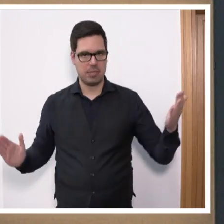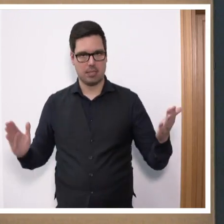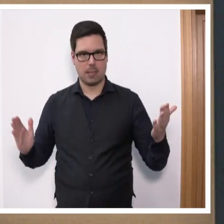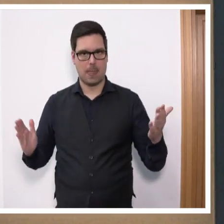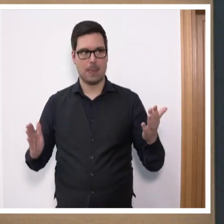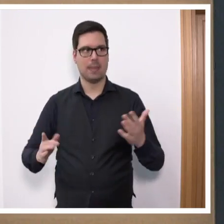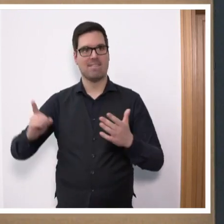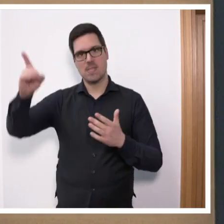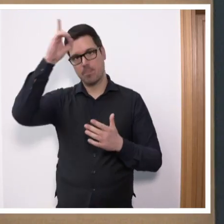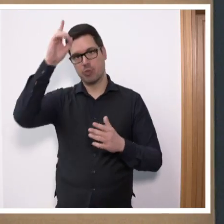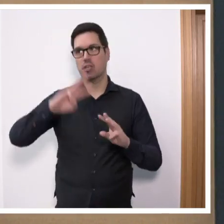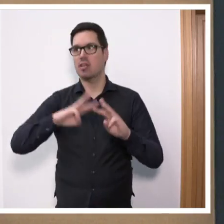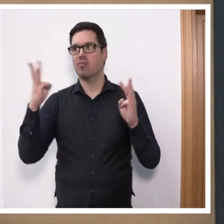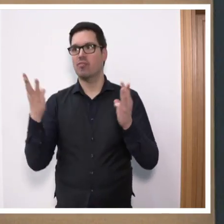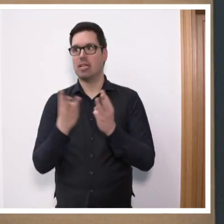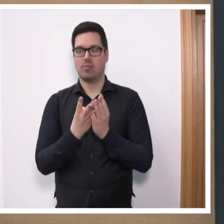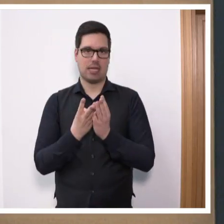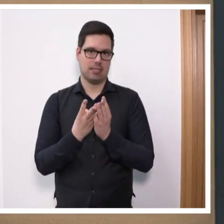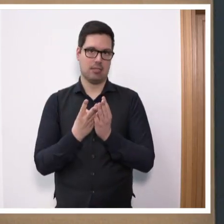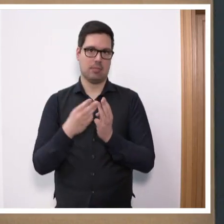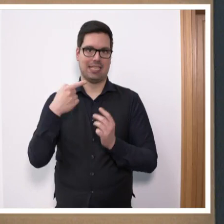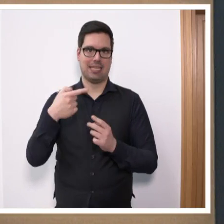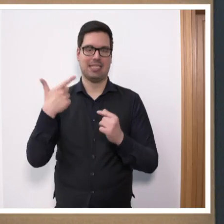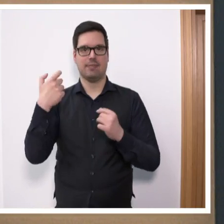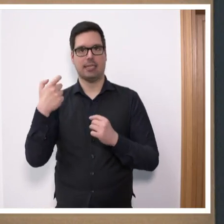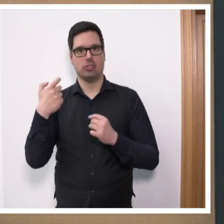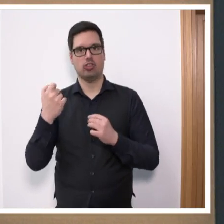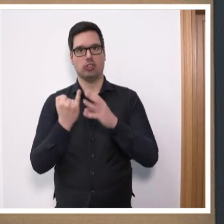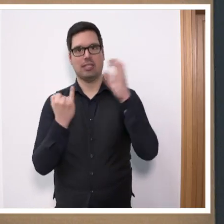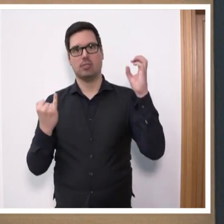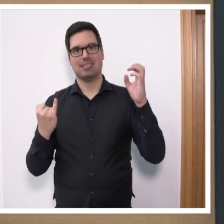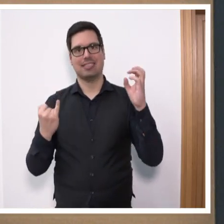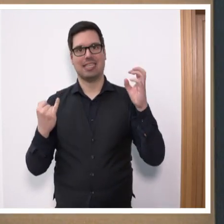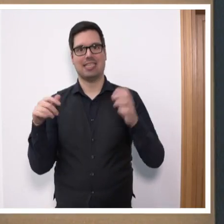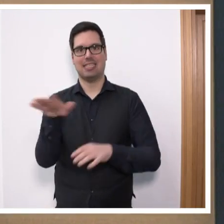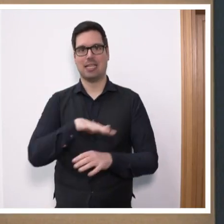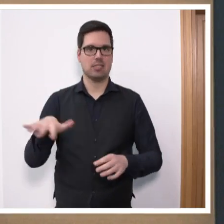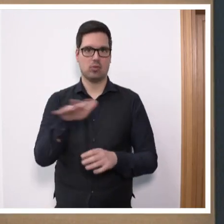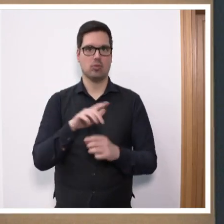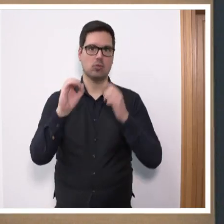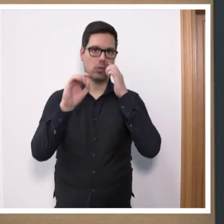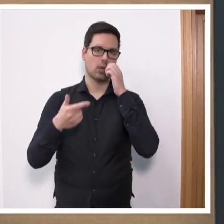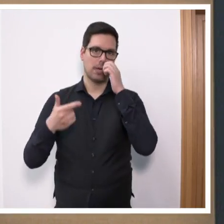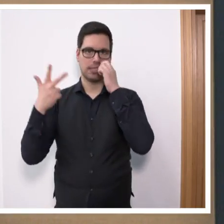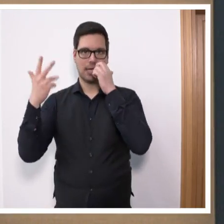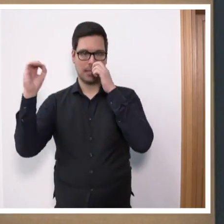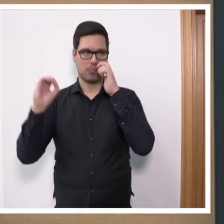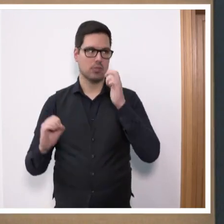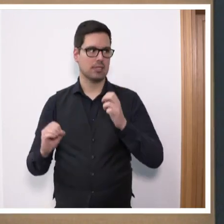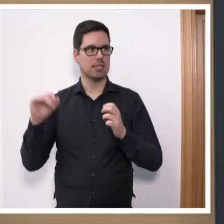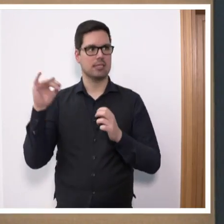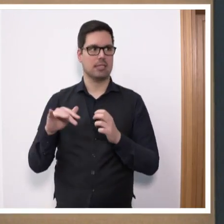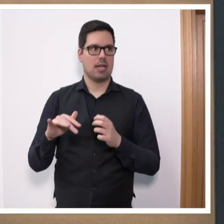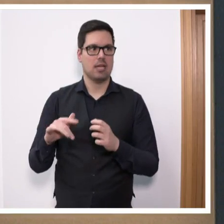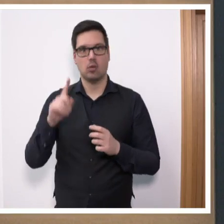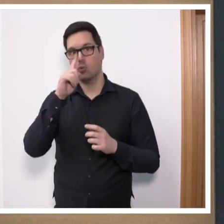Deutschland ist weltweit Schlusslicht bei den G20-Industrienationen. Ein Wachstum nur noch von 0,3 Prozent wird vorher gesagt,